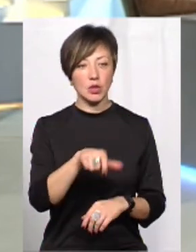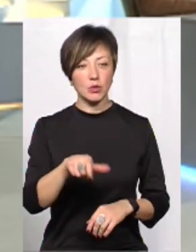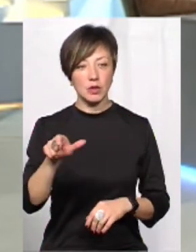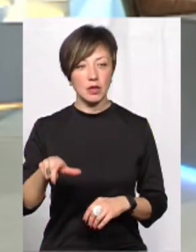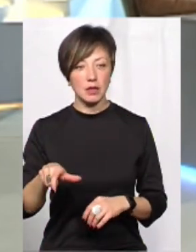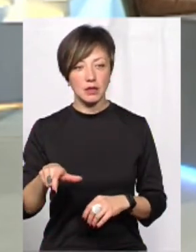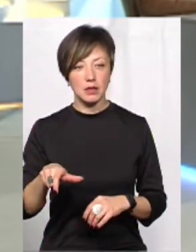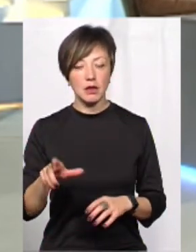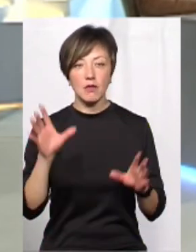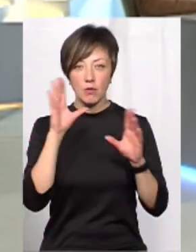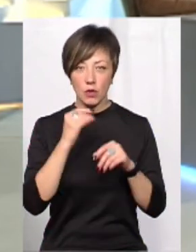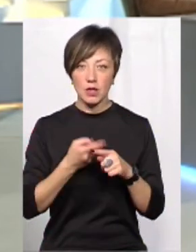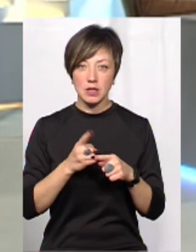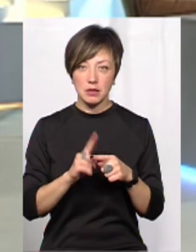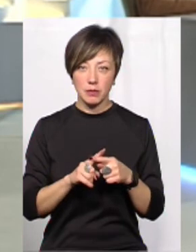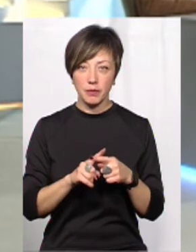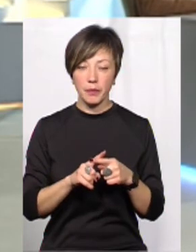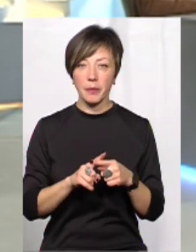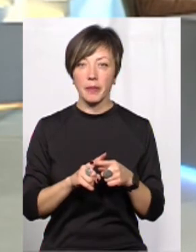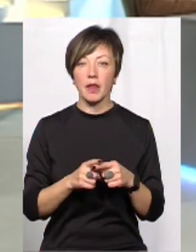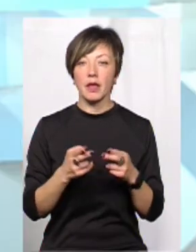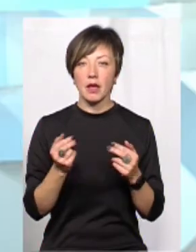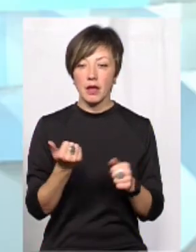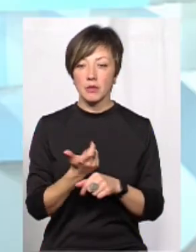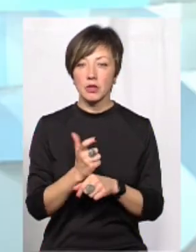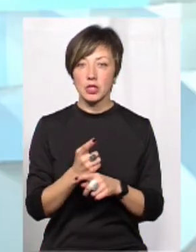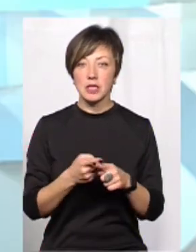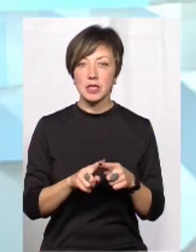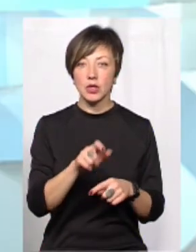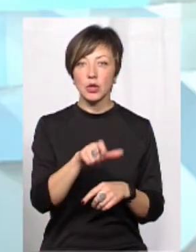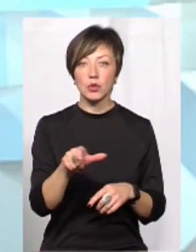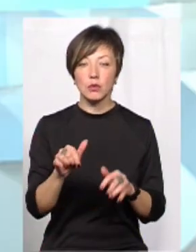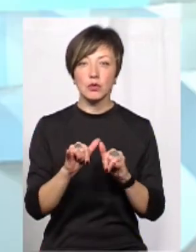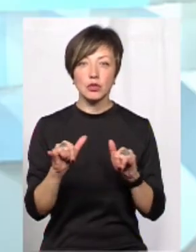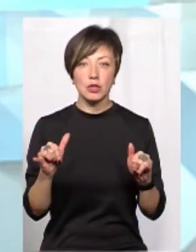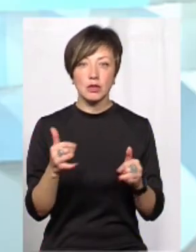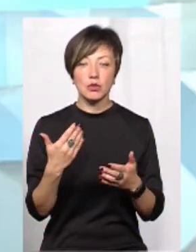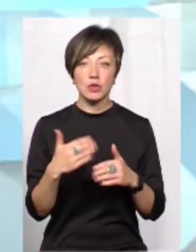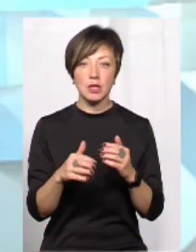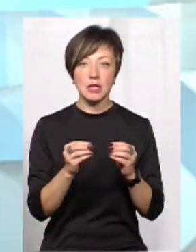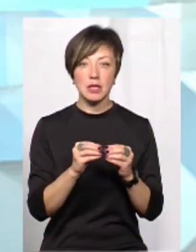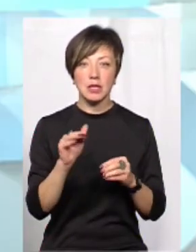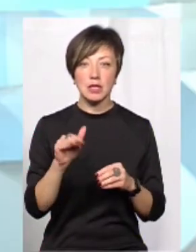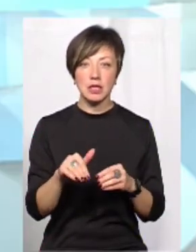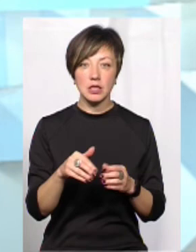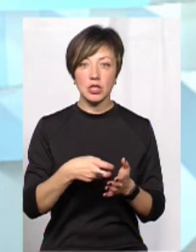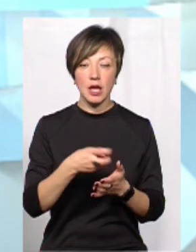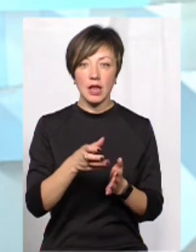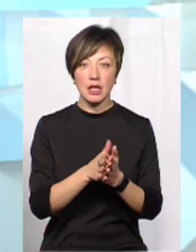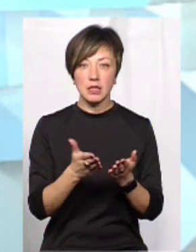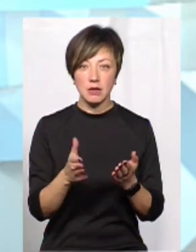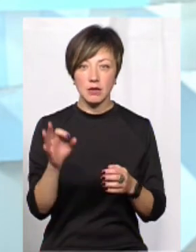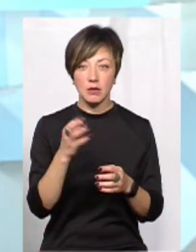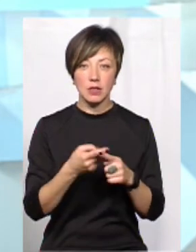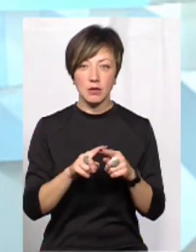впорулися. Більше того, ці сімнадцять людей поширили вже, мабуть, десятки тисяч листівок. Про